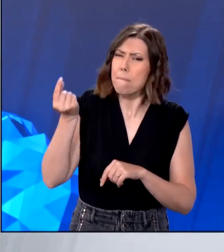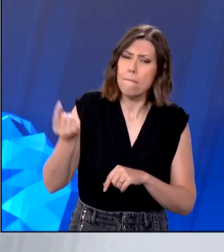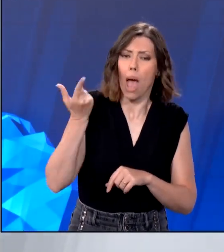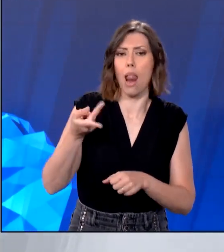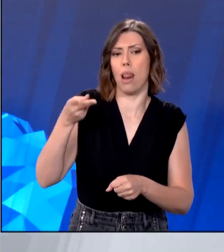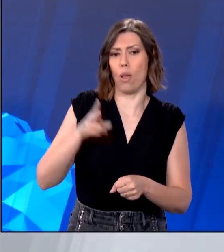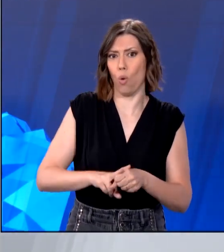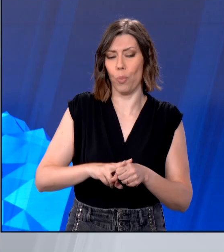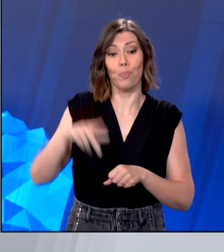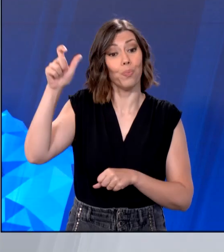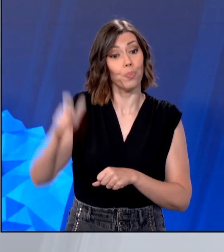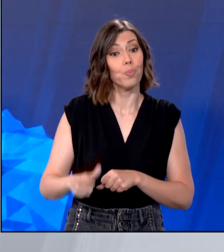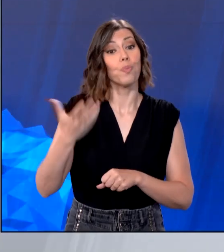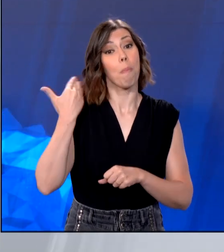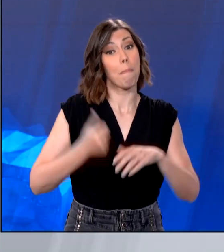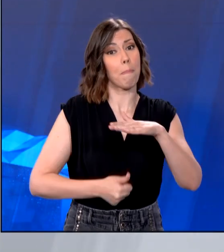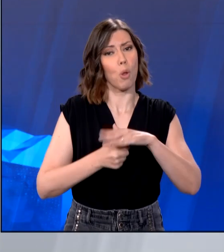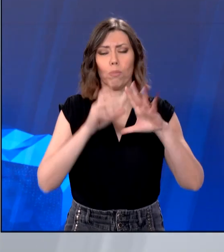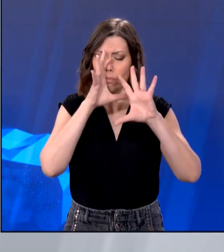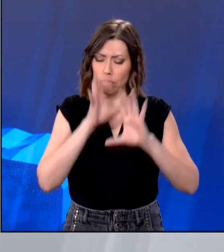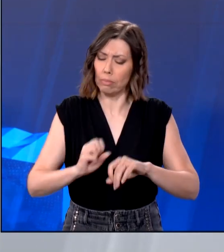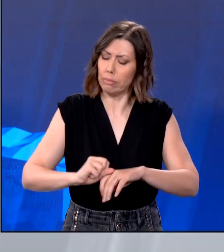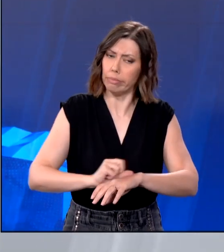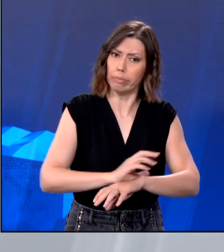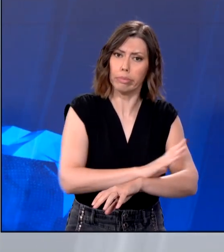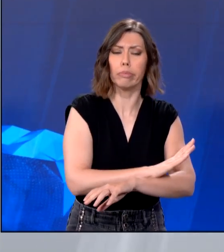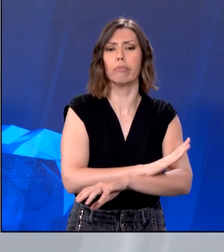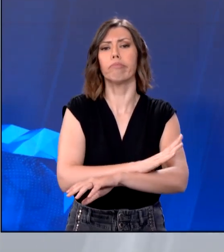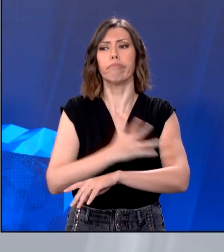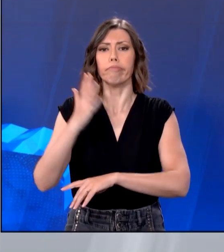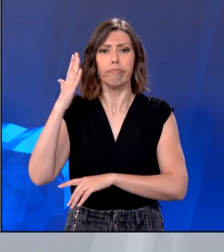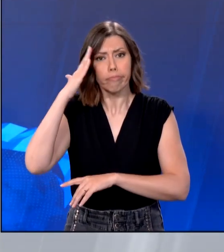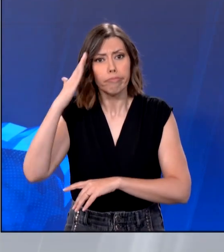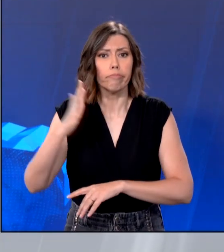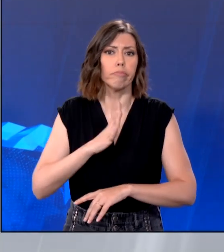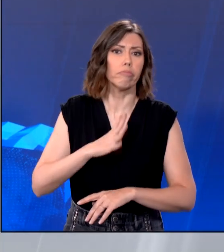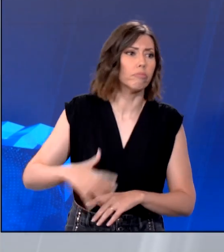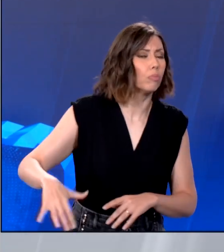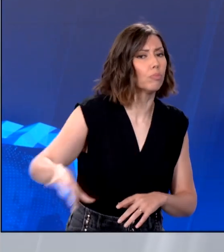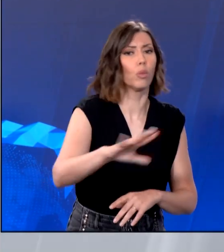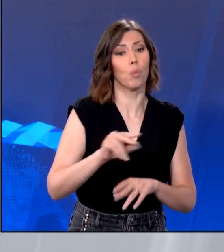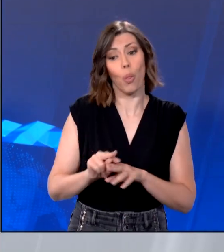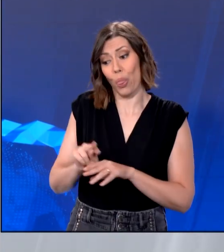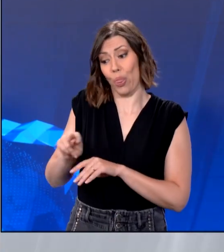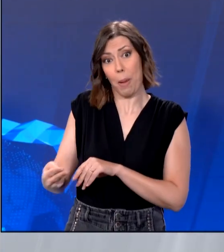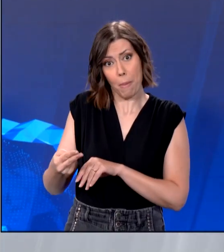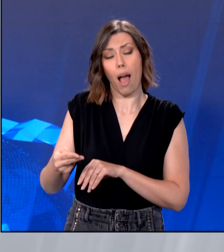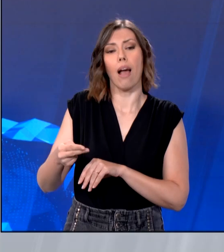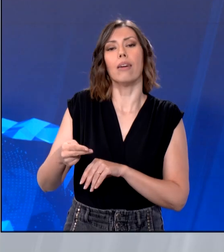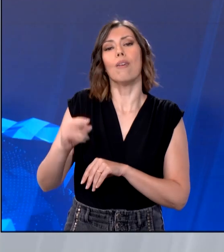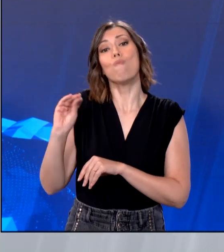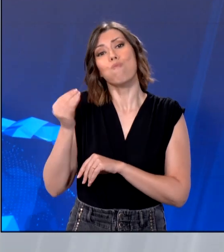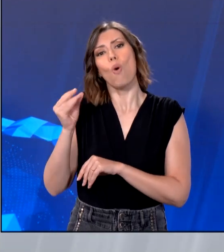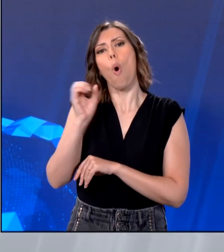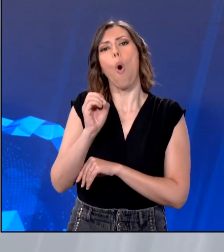Ο πρώην πρόεδρος εμφανώς συγκινημένος χαιρετά το πλήθος και στελέχη του κόμματος. Κάθεται δίπλα στον γερουσιαστή του Ohio, James David